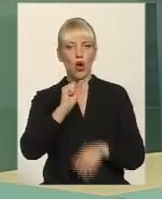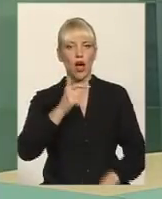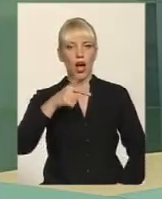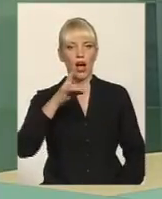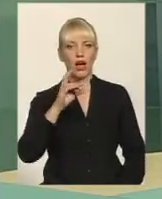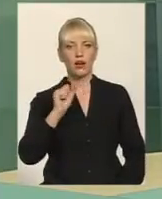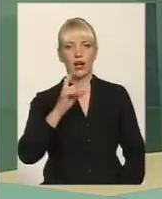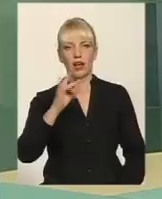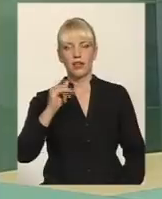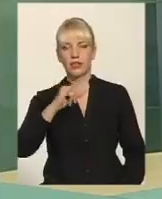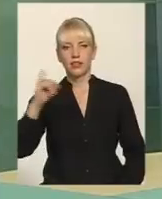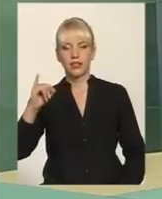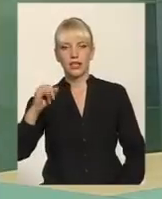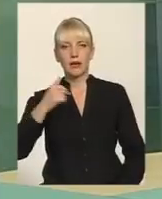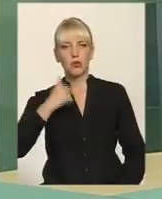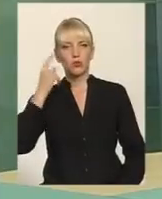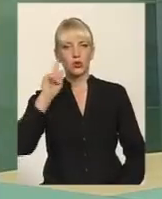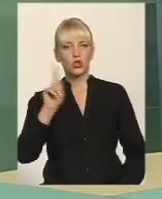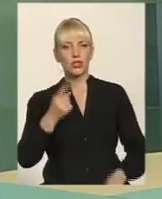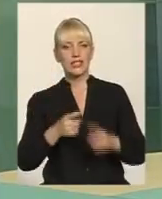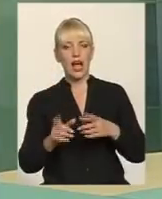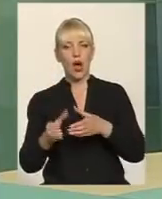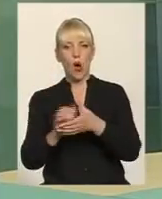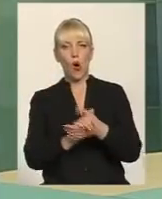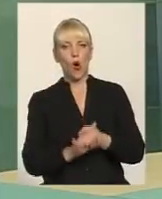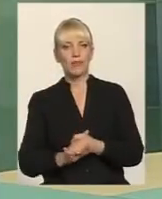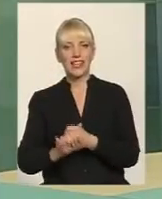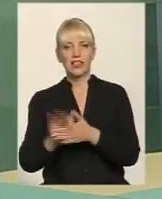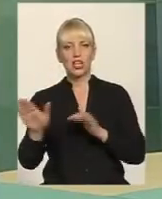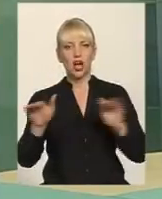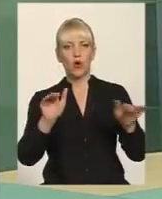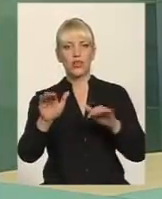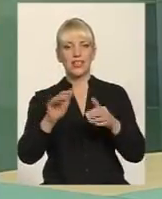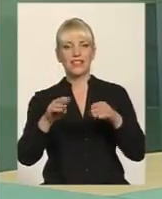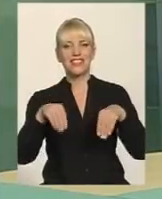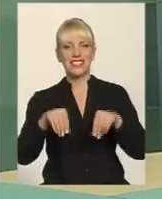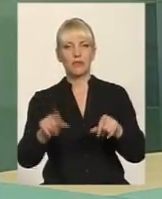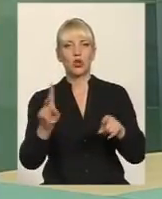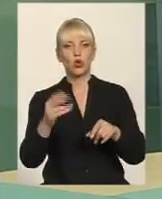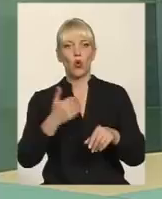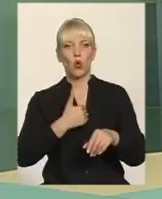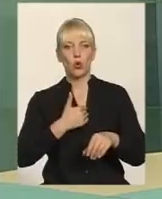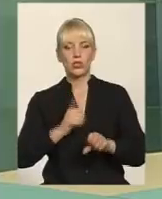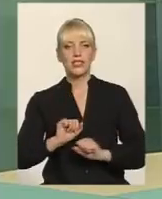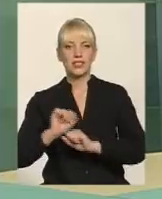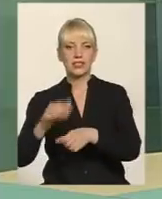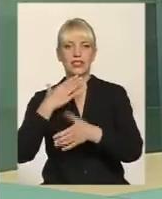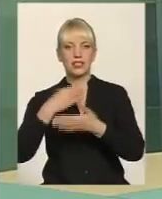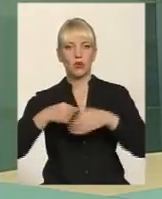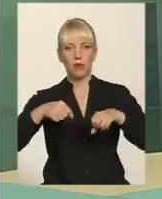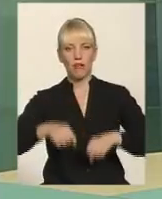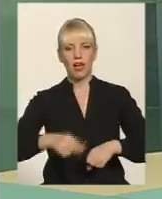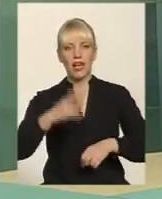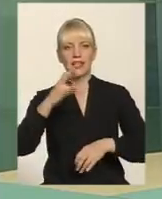закрадається думка, що це об'єднання орендарів землі, які хочуть захистити свої права, я ще раз підкреслюю, на не зовсім законні дії.